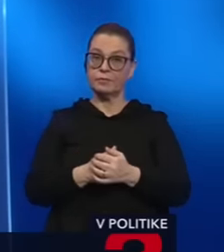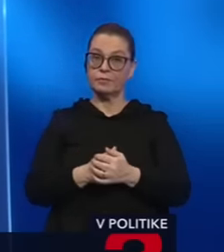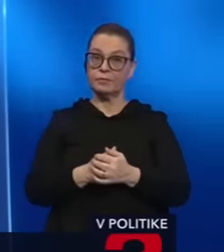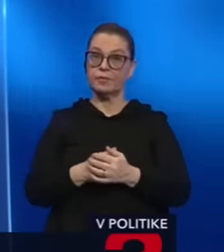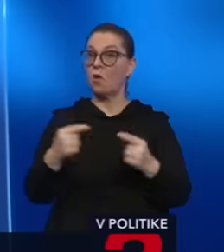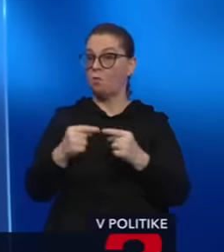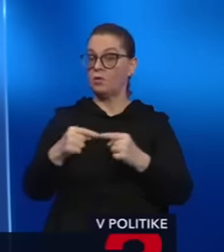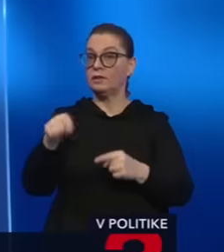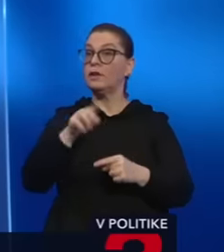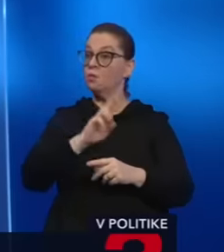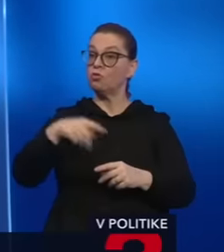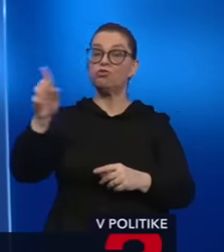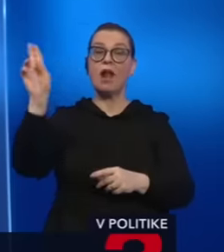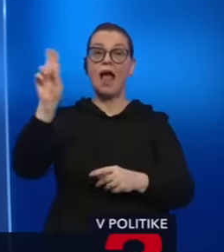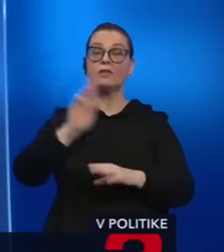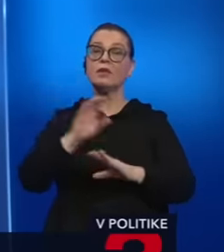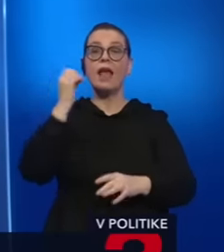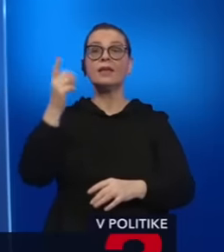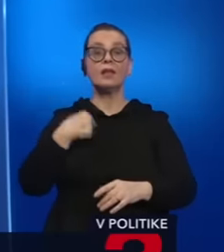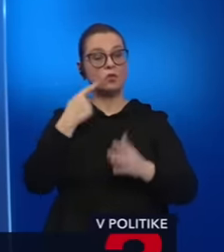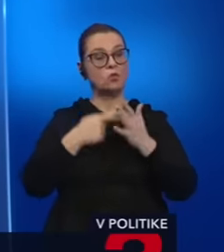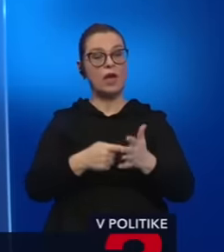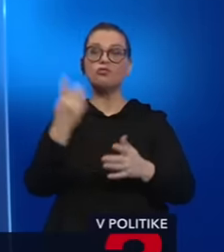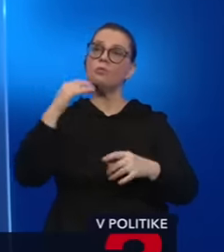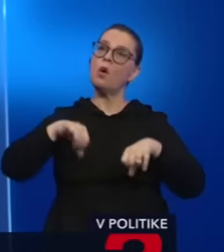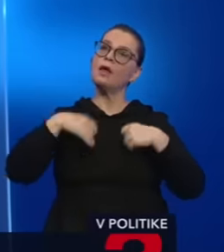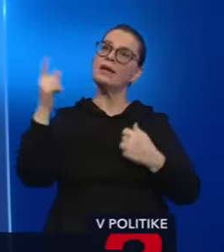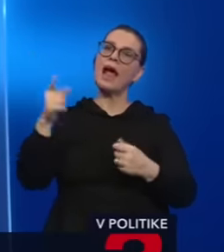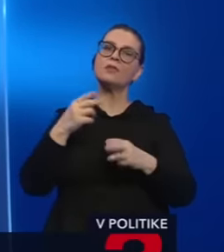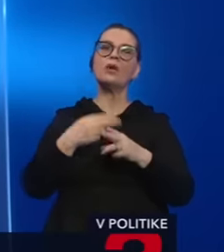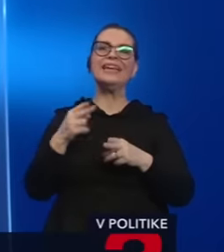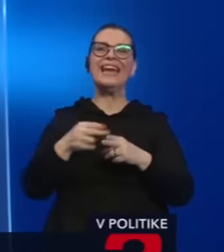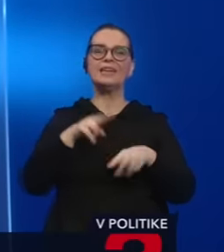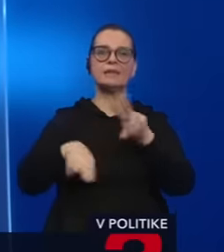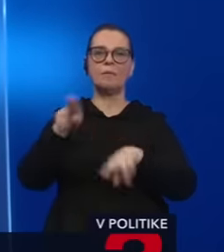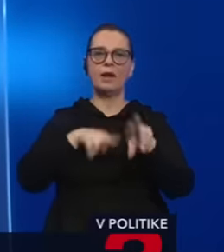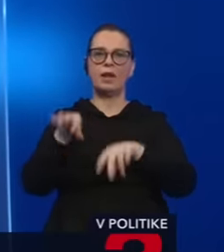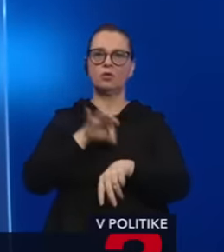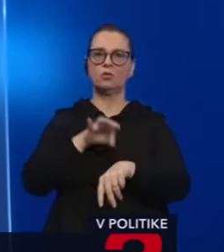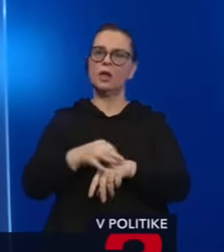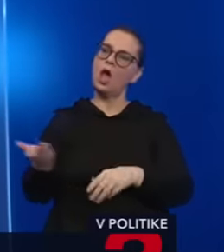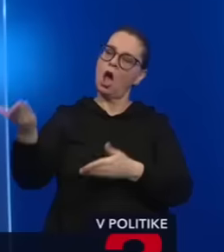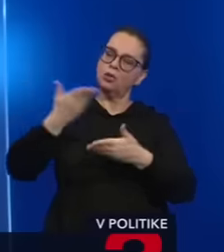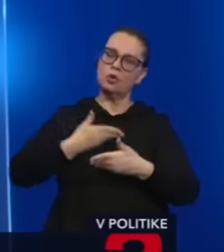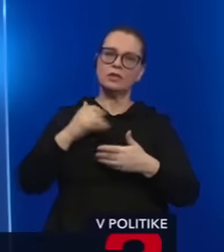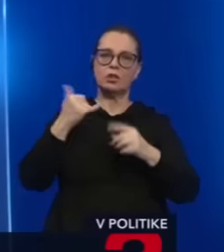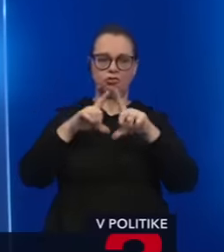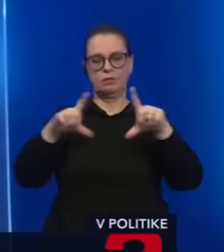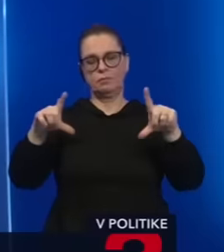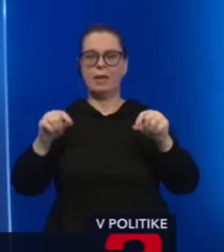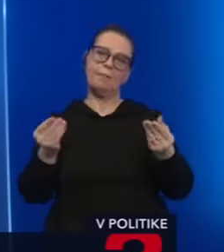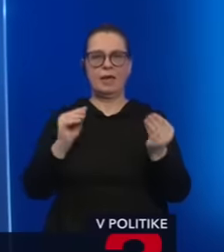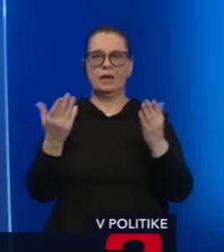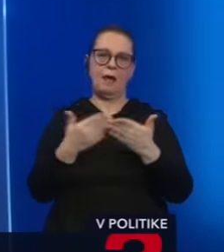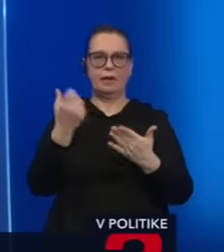opozície, môžete ísť hlasovať, len vtedy, ak nám ukážete, že ste ráno boli napríklad na hygienické prehľadke u doktora a donesete nám nejaký žltý, nazveme to,